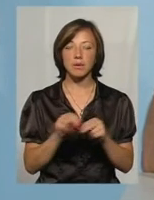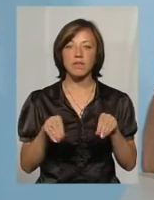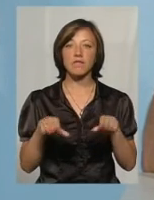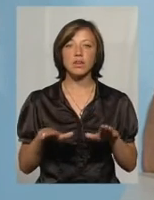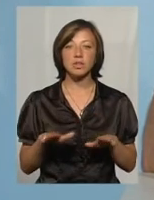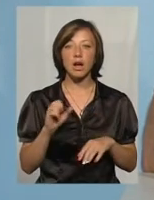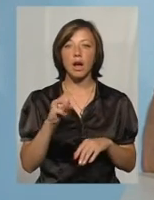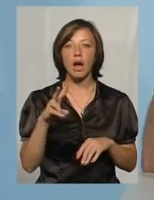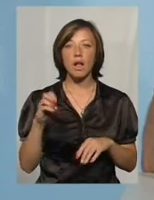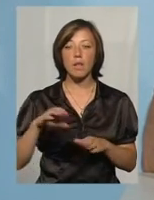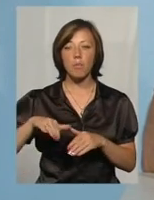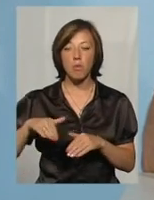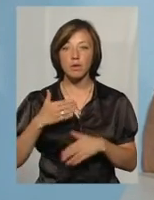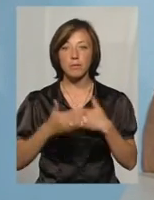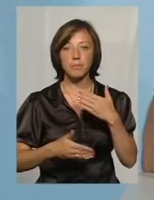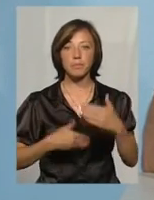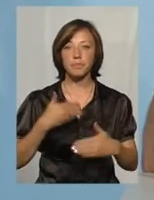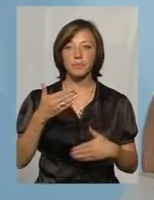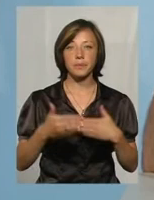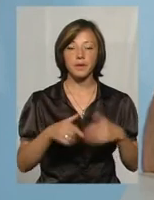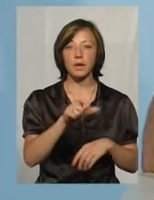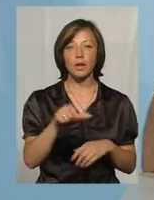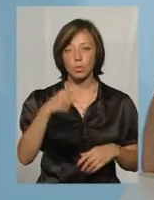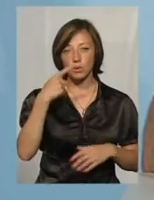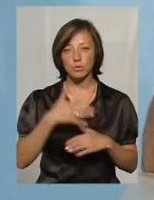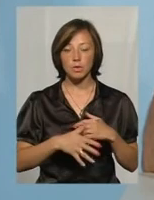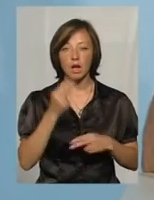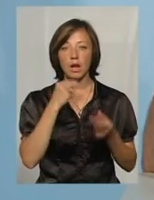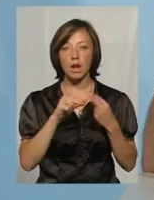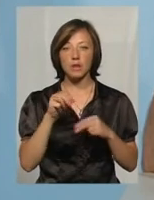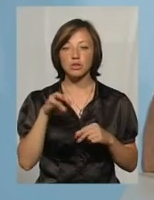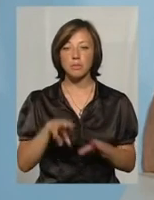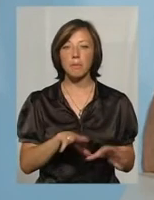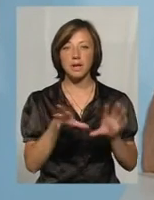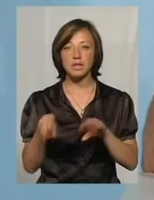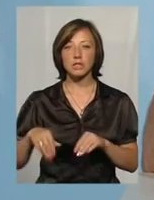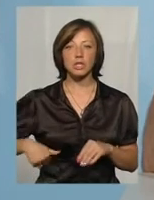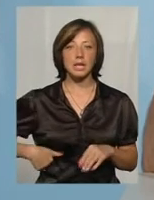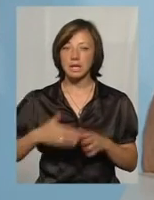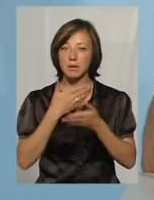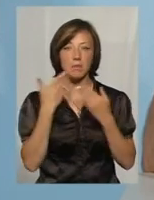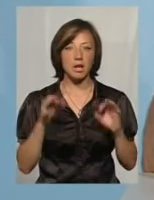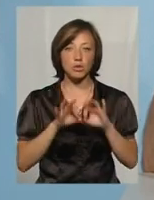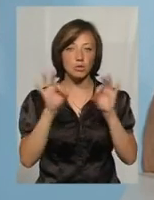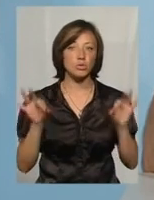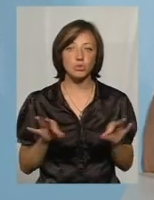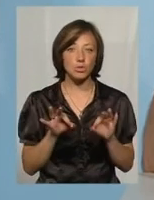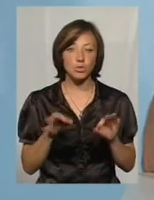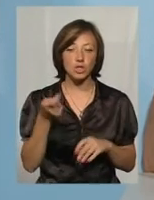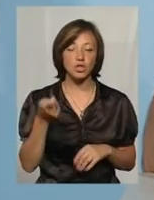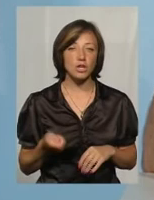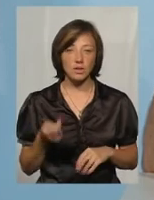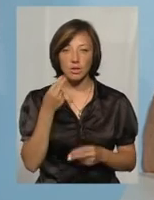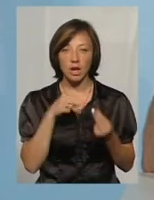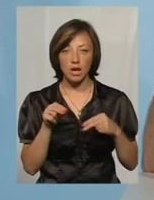Але потім, по мірі того, як люди розуміли, що краще, ніж пересадження нирка, немає дешевше